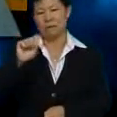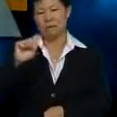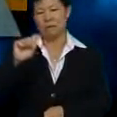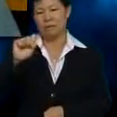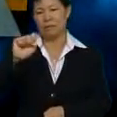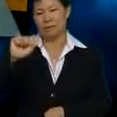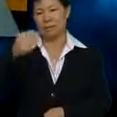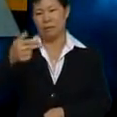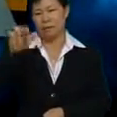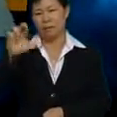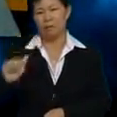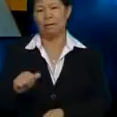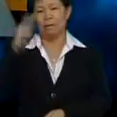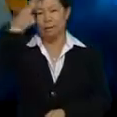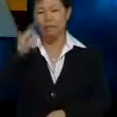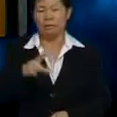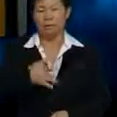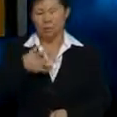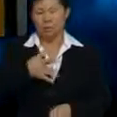Pakcik rasa pun macam itu juga Julia